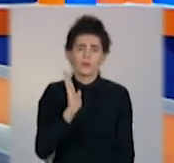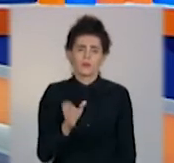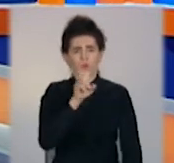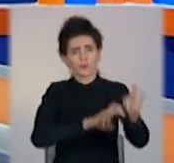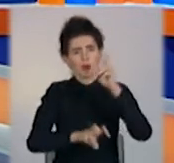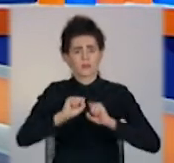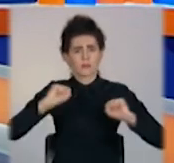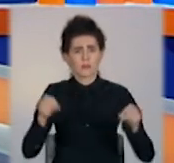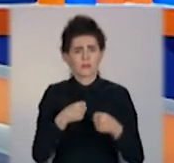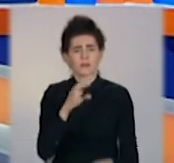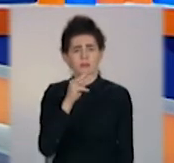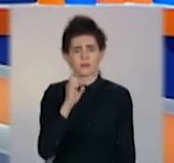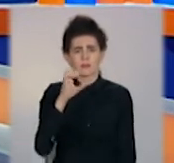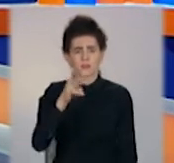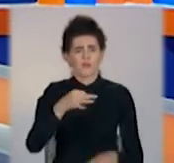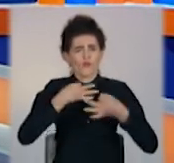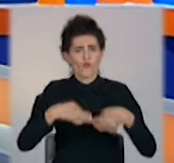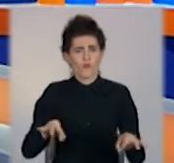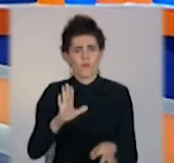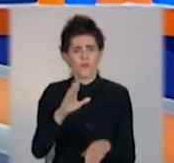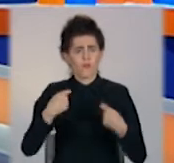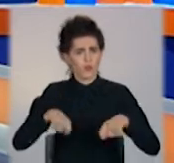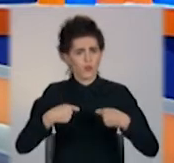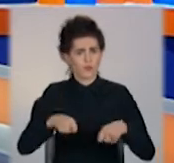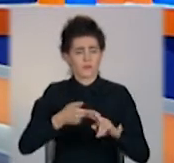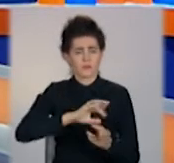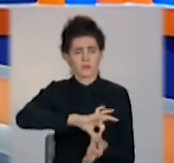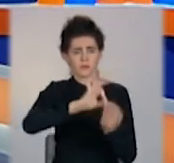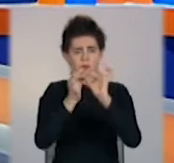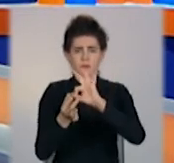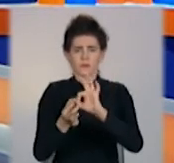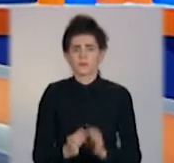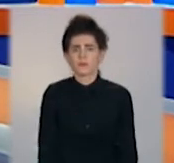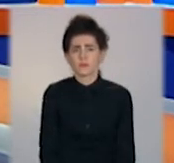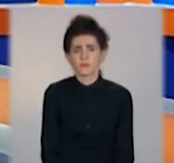-тести у вільному продажі, розкаже Марія Сергеєва.